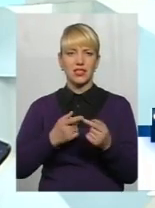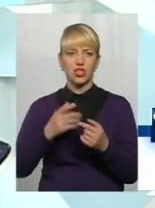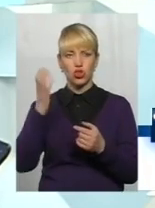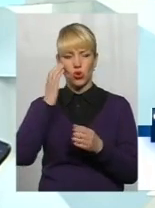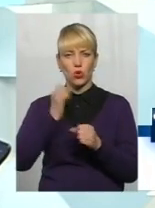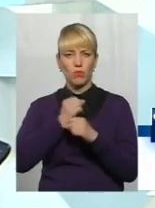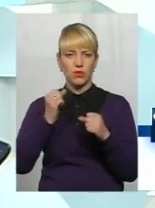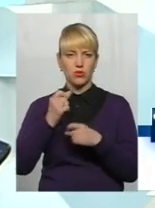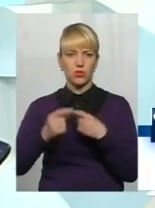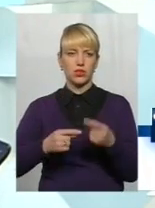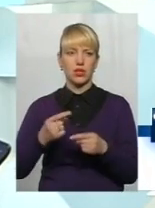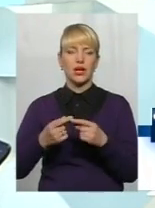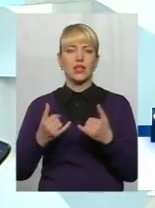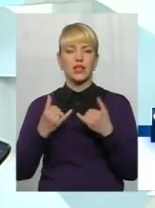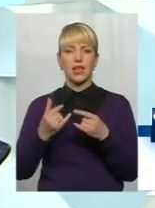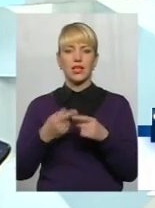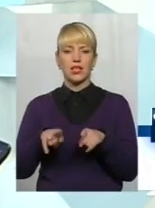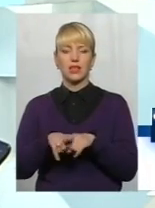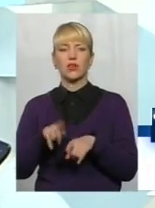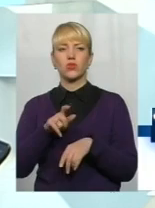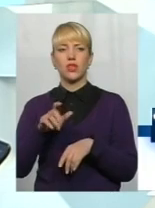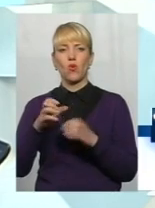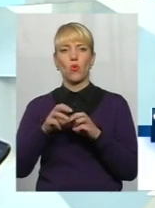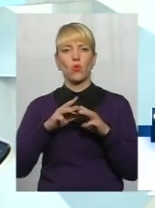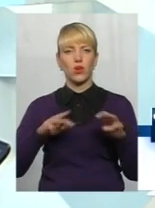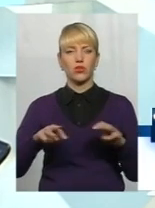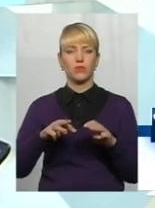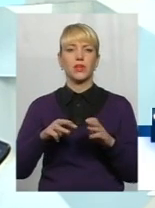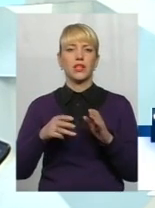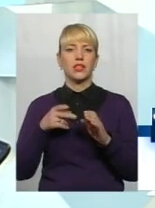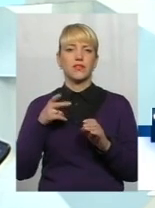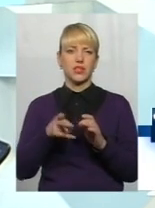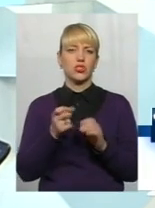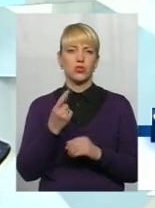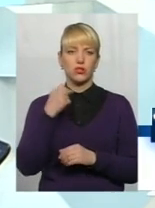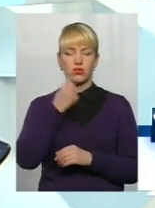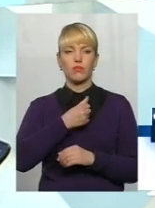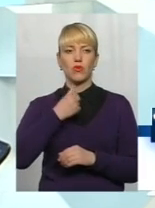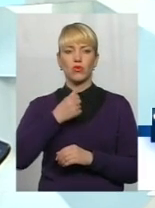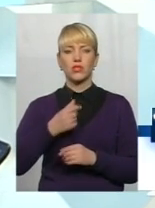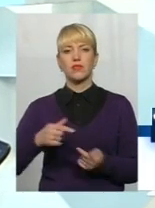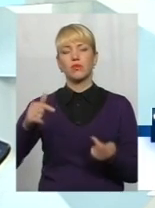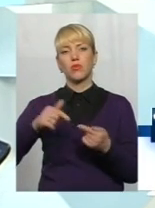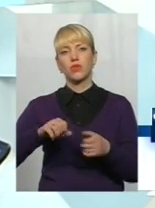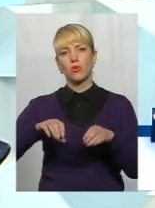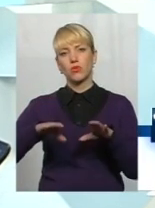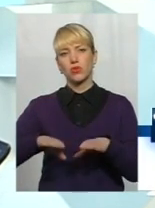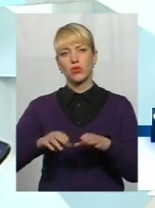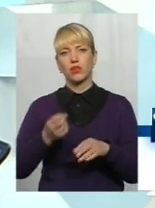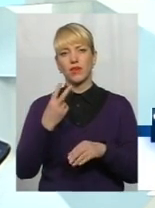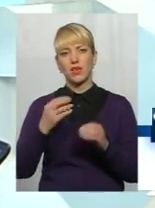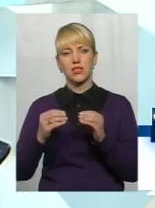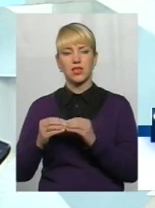для даної категорії осіб урядом також ще в 2011 році відповідною постановою 12